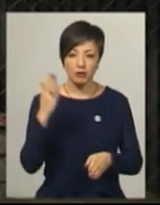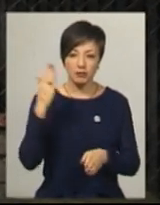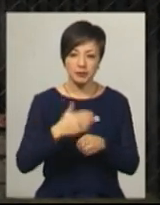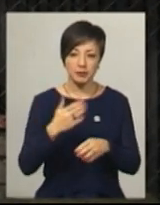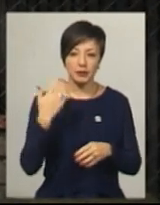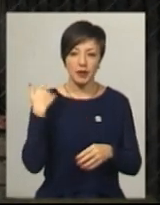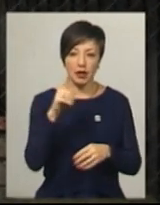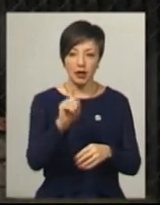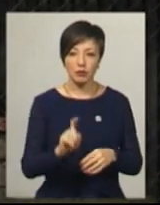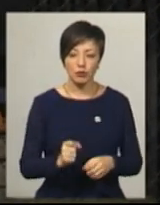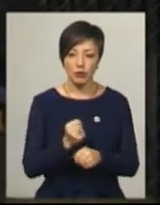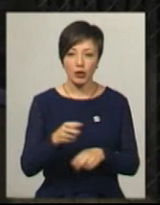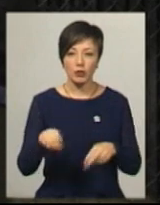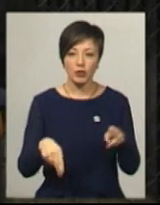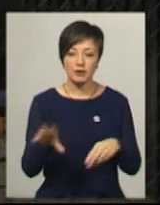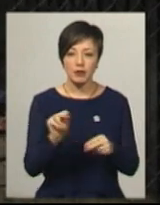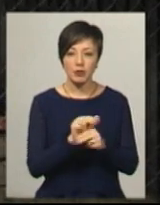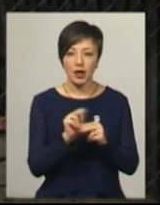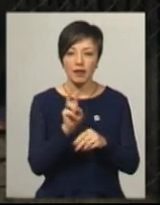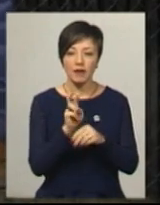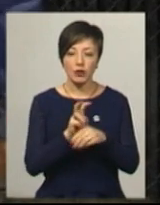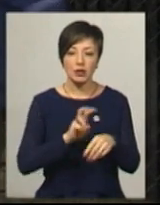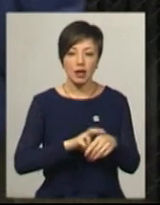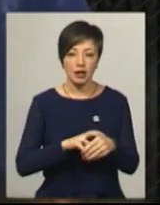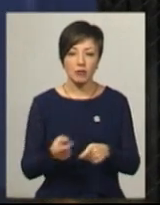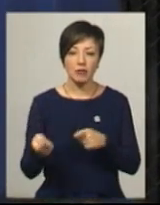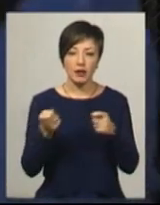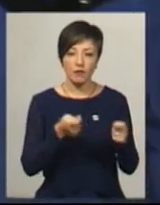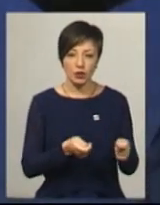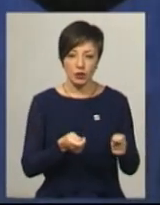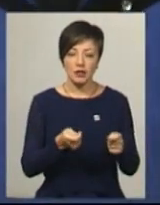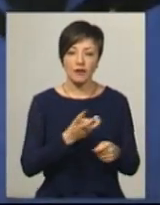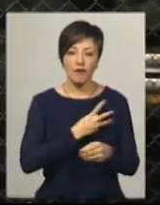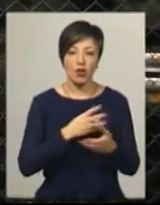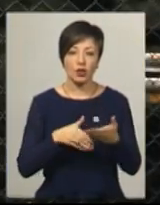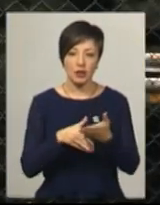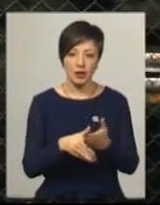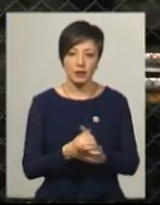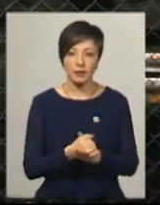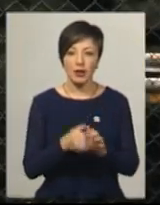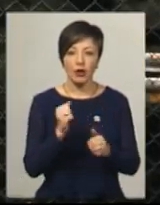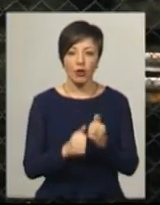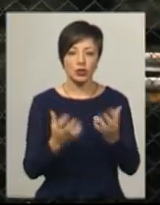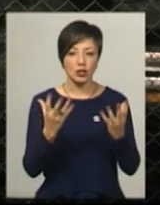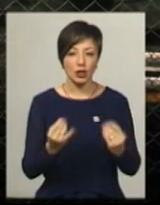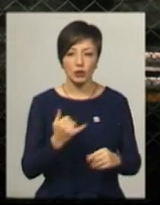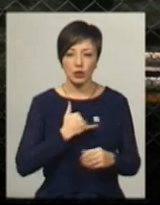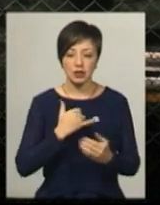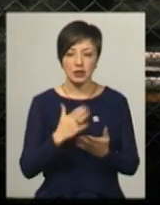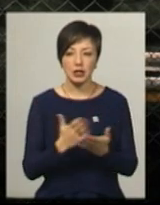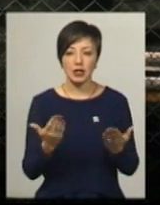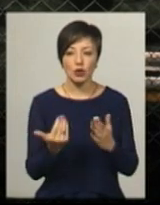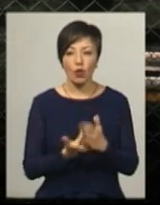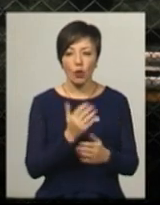зробили операцію. До всіх пролікованих навідується ветеринар. Привозять сюди собак зазвичай волонтери. Майже кожен день в нас є якісь